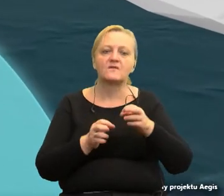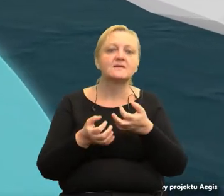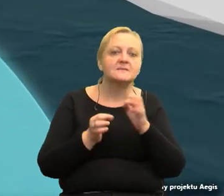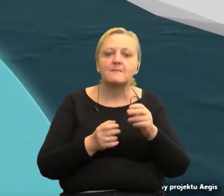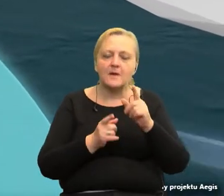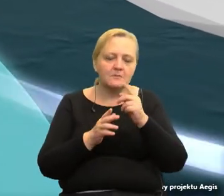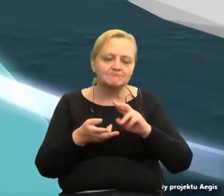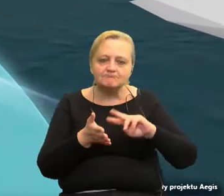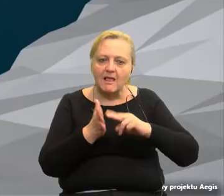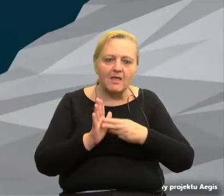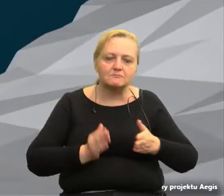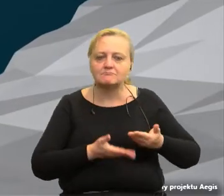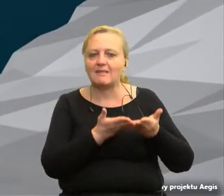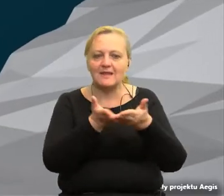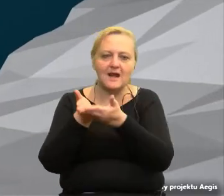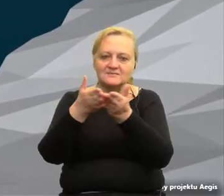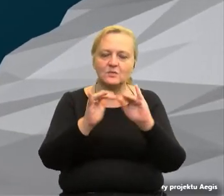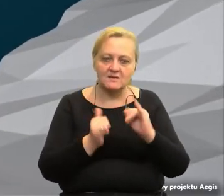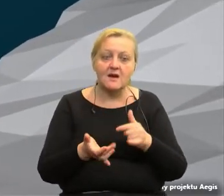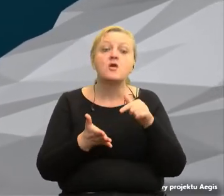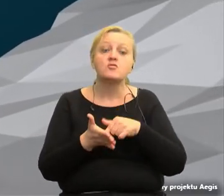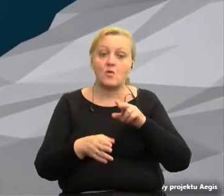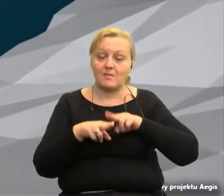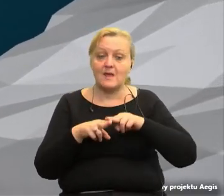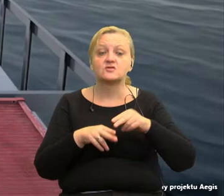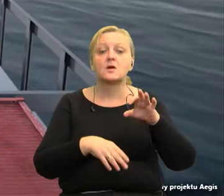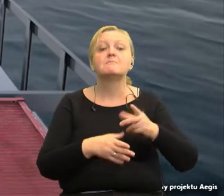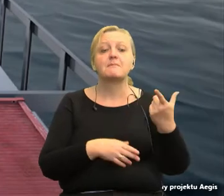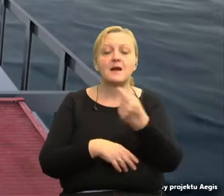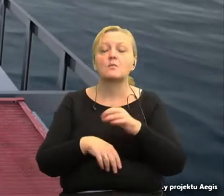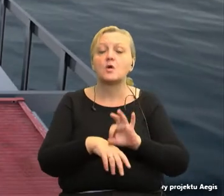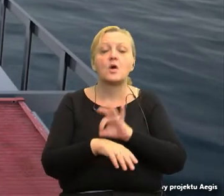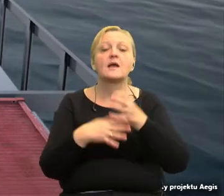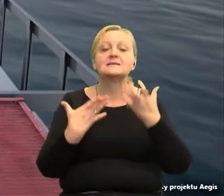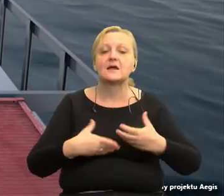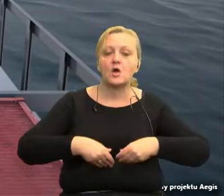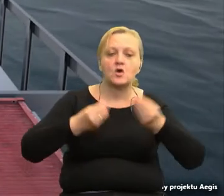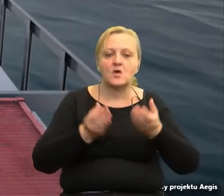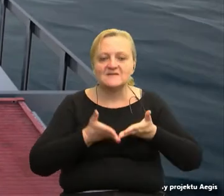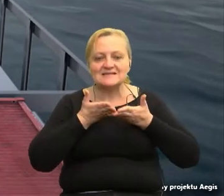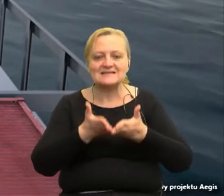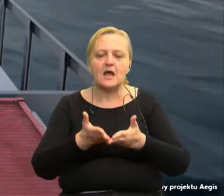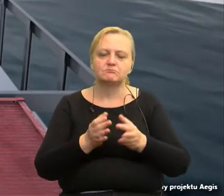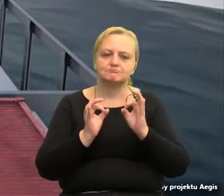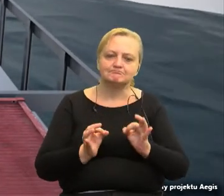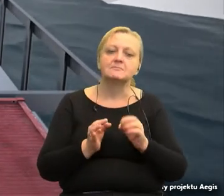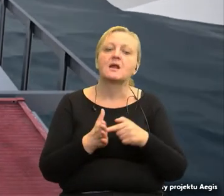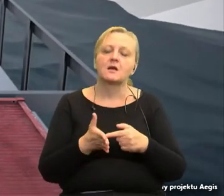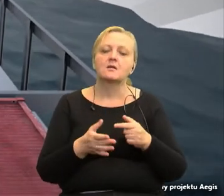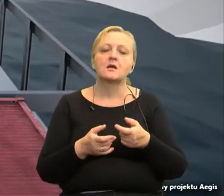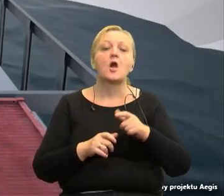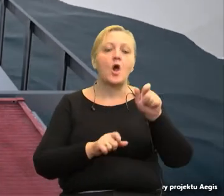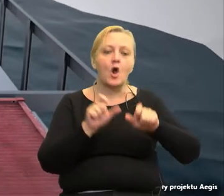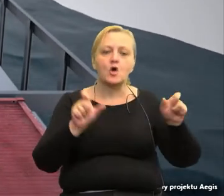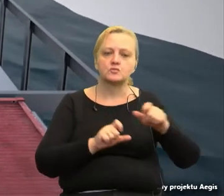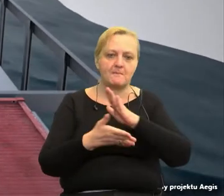transportu. Jednak w przypadku tego narzędzia partnerzy projektu kładą nacisk na rozwój statków autonomicznych, czyli bezzałogowych.